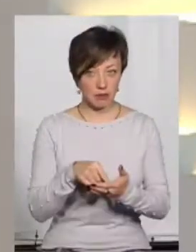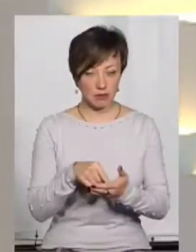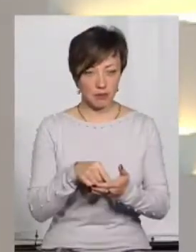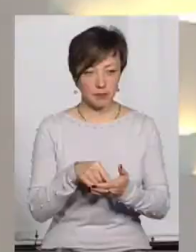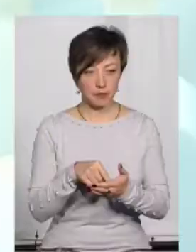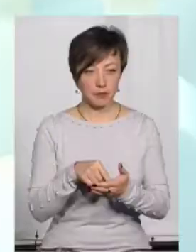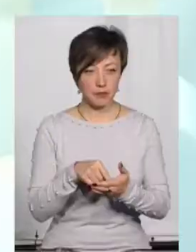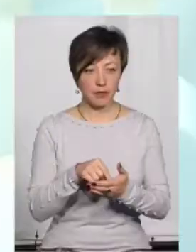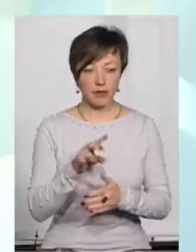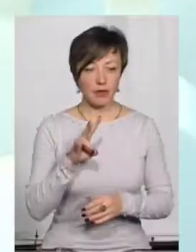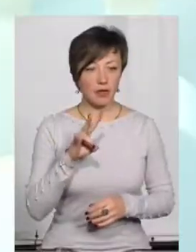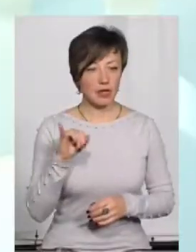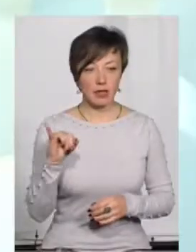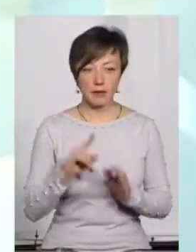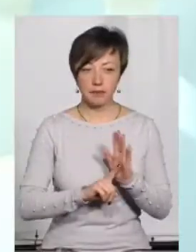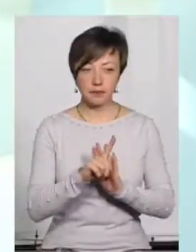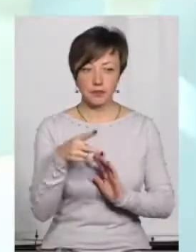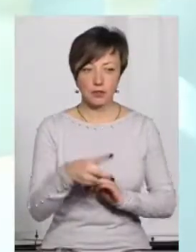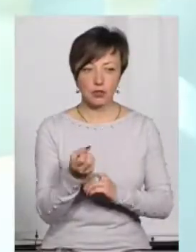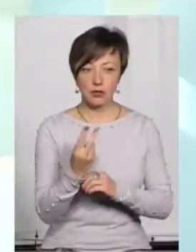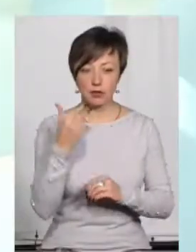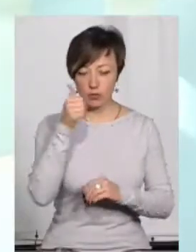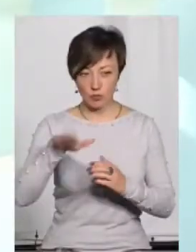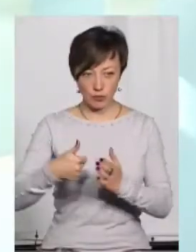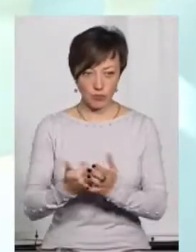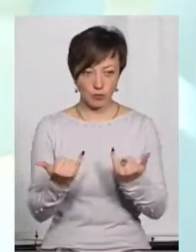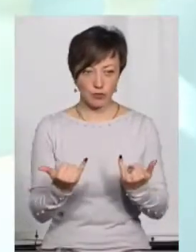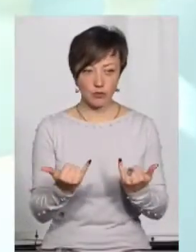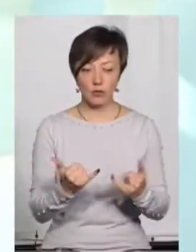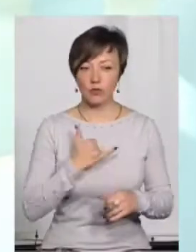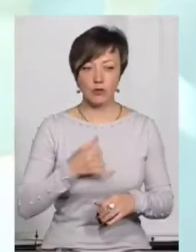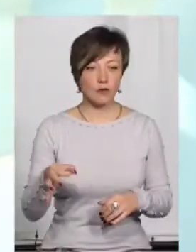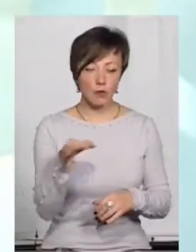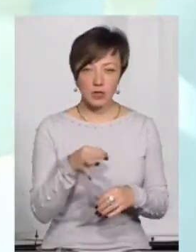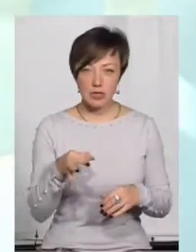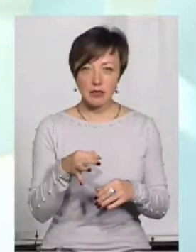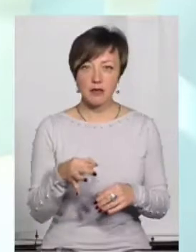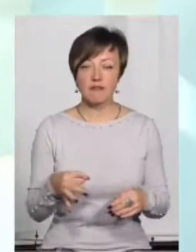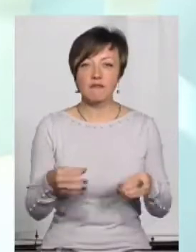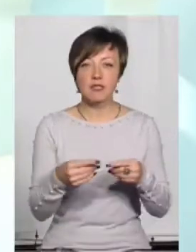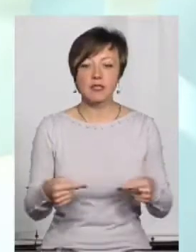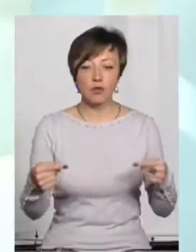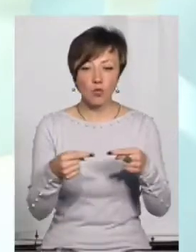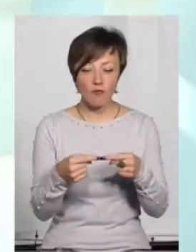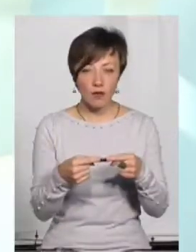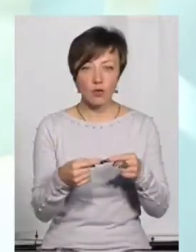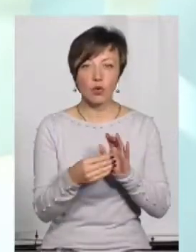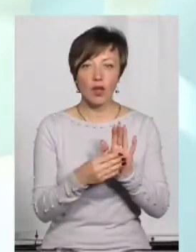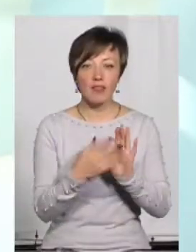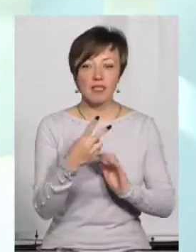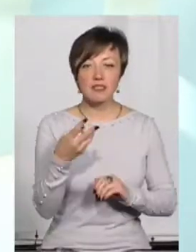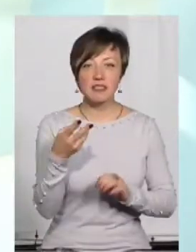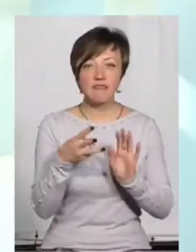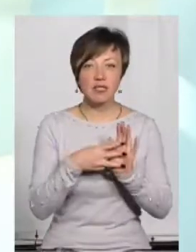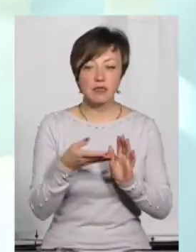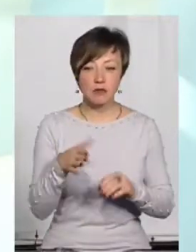Ні, знаєте, з 2013 року по сьогоднішній день в нас в області встановлено 28 статусів. Ну, щоб